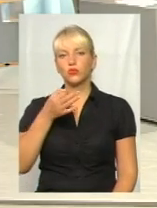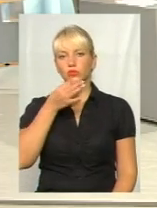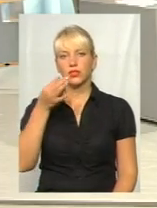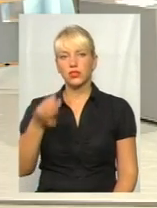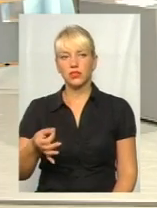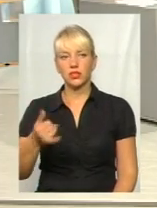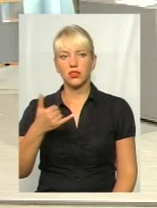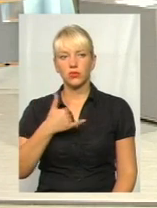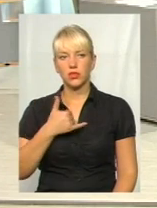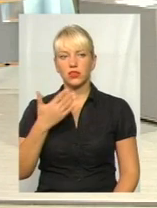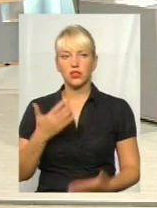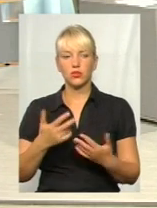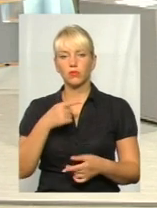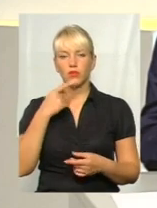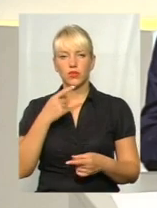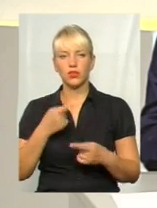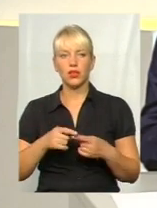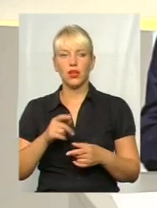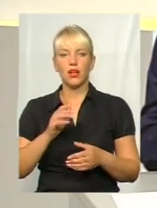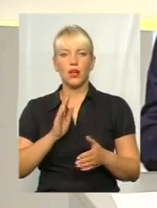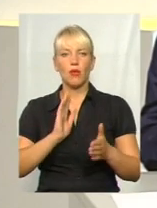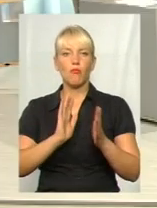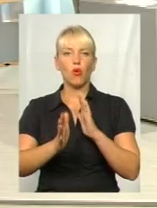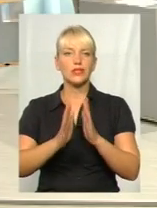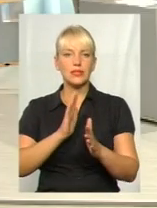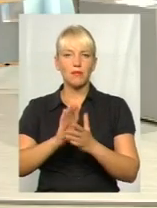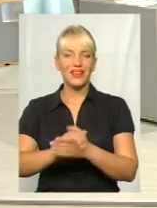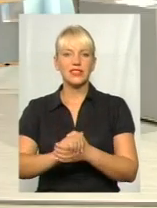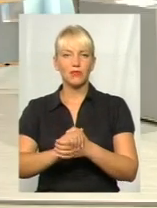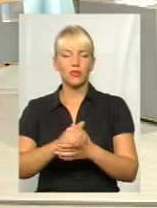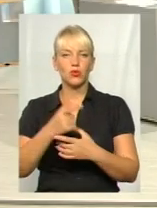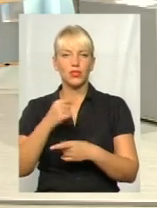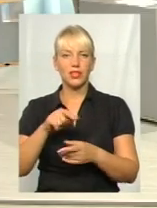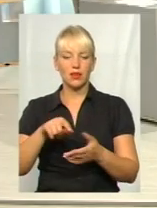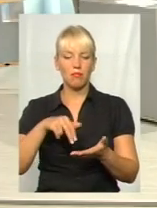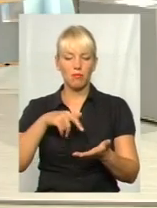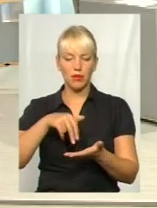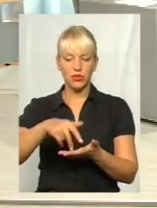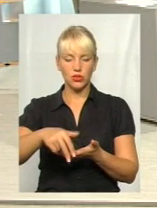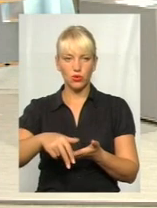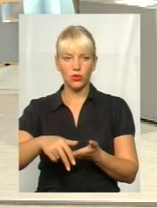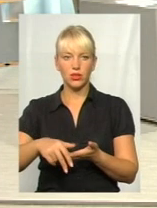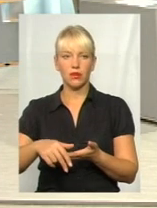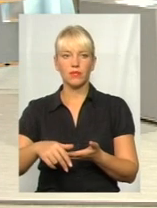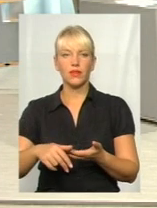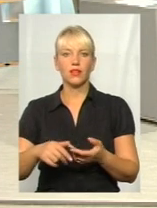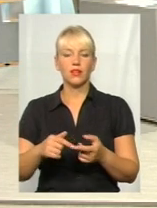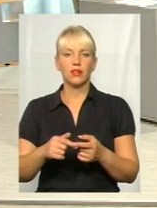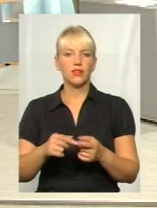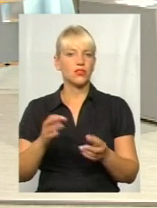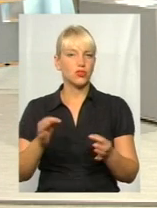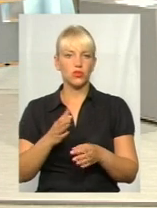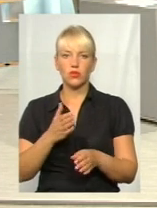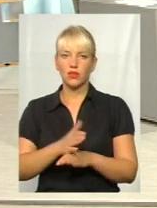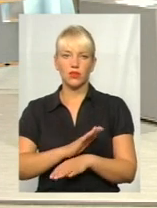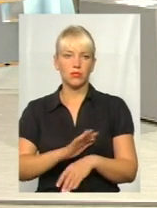якщо так назвати, проспект Міра, там, де пішохідний перехід за пішохідним перехідом, і нічого не допомагає,